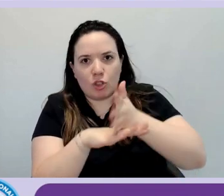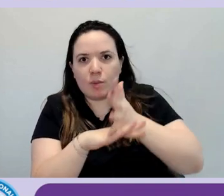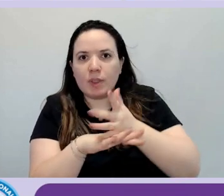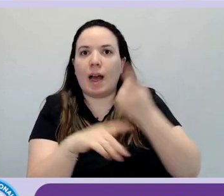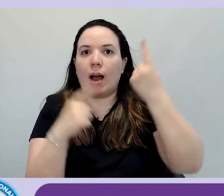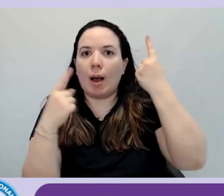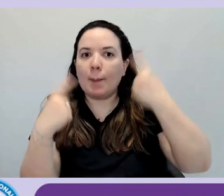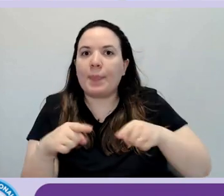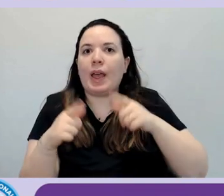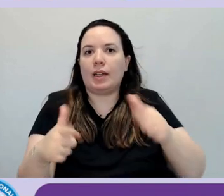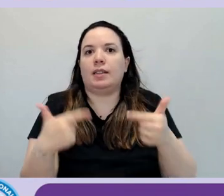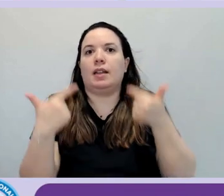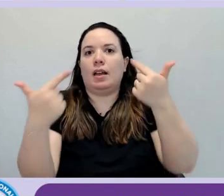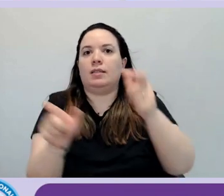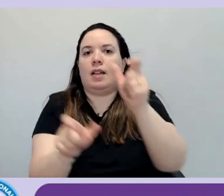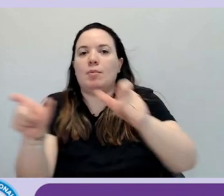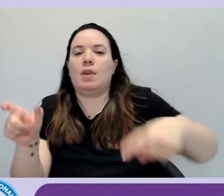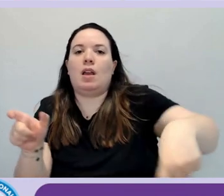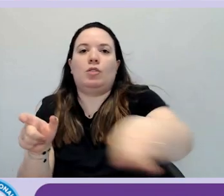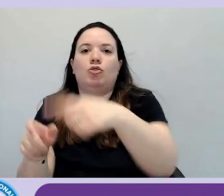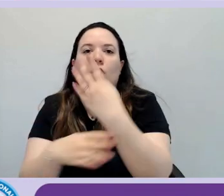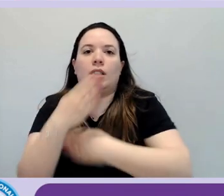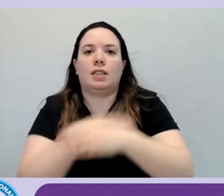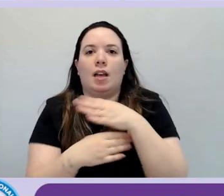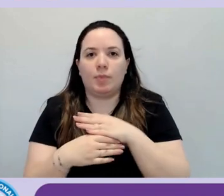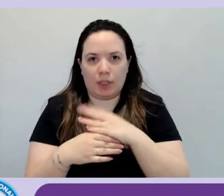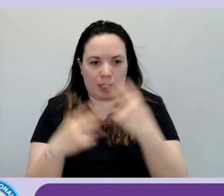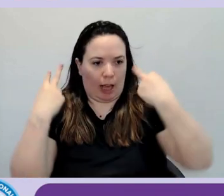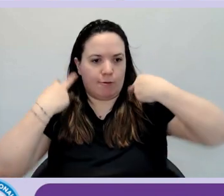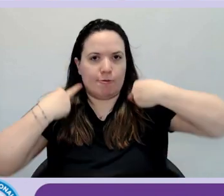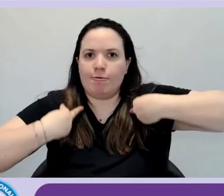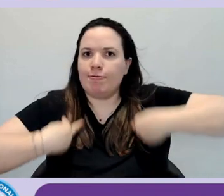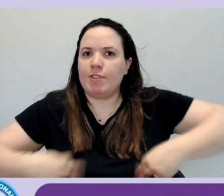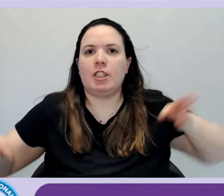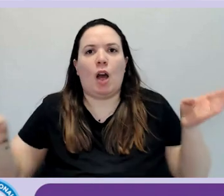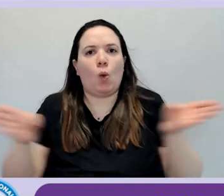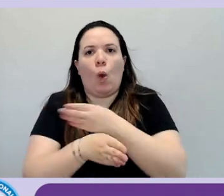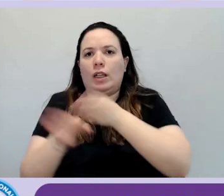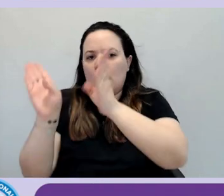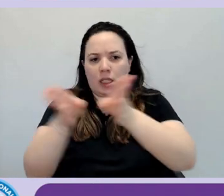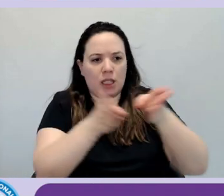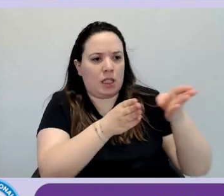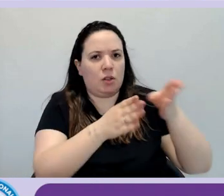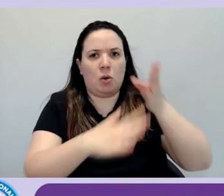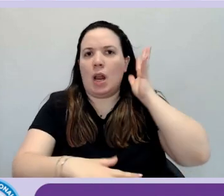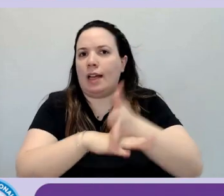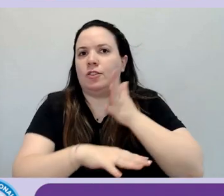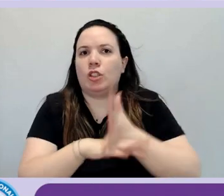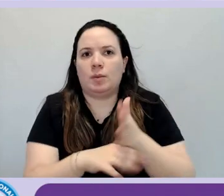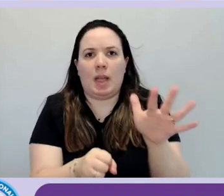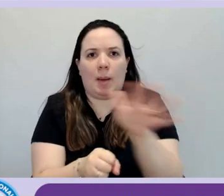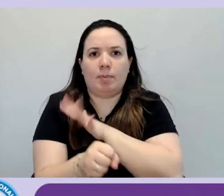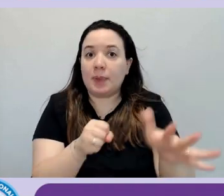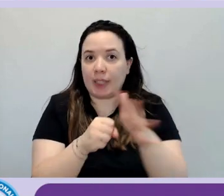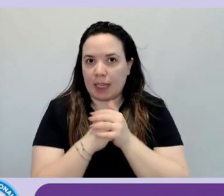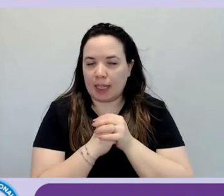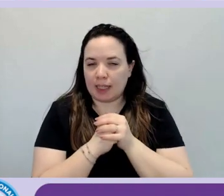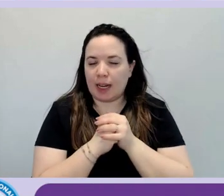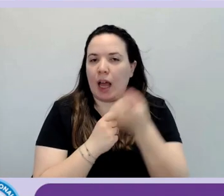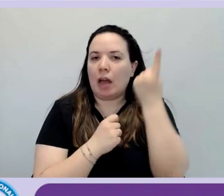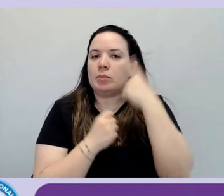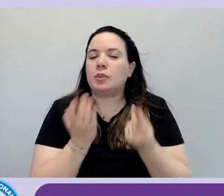disabilità in tutti gli ambiti della vita su base di ugualianza con gli altri. Quindi è una realtà che